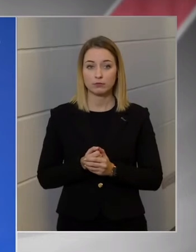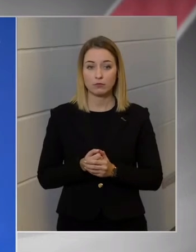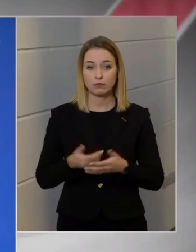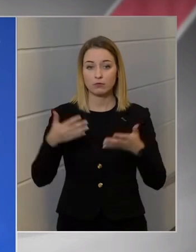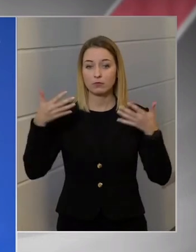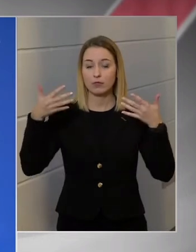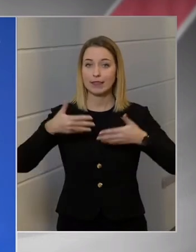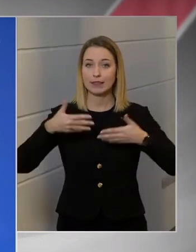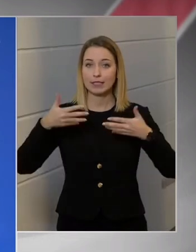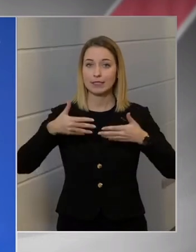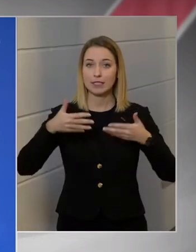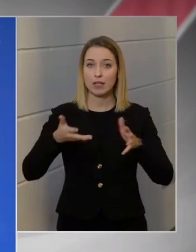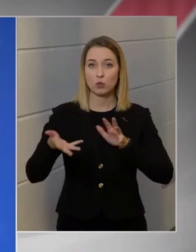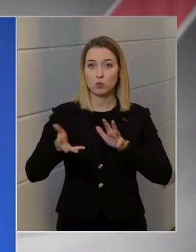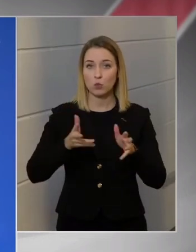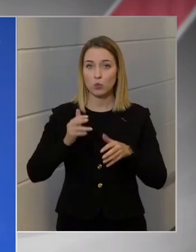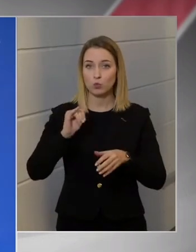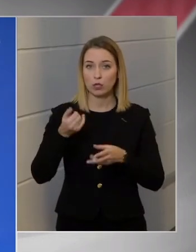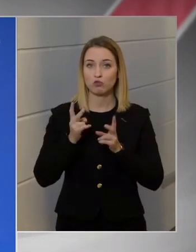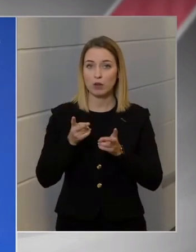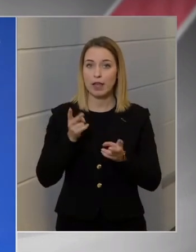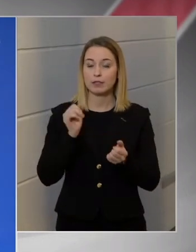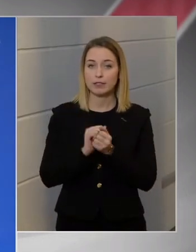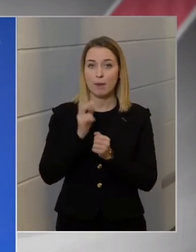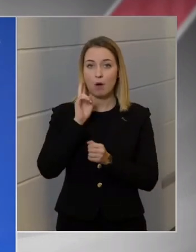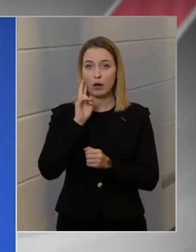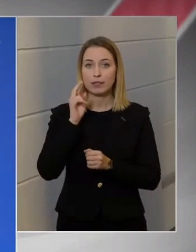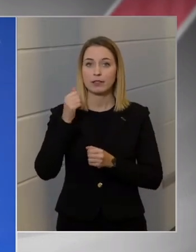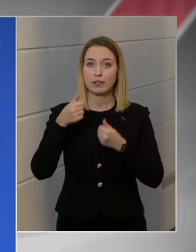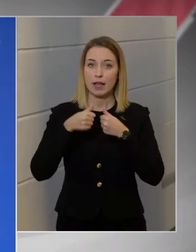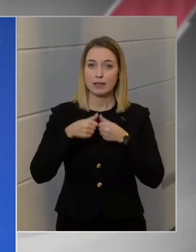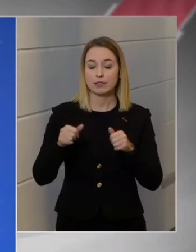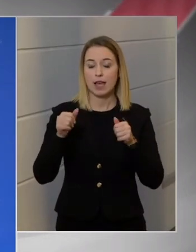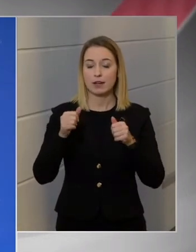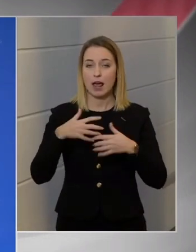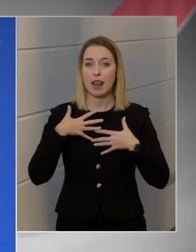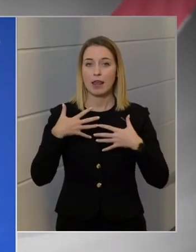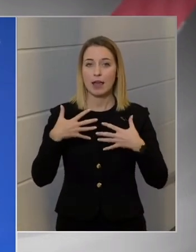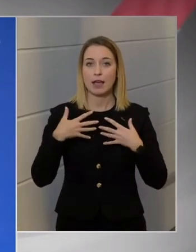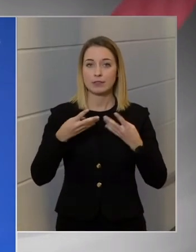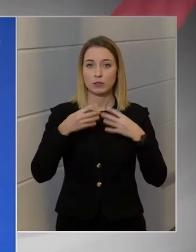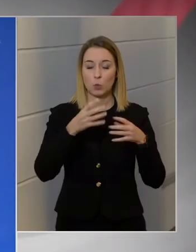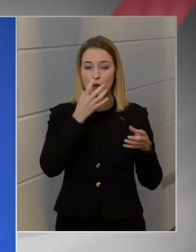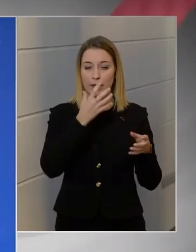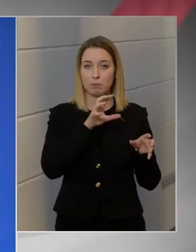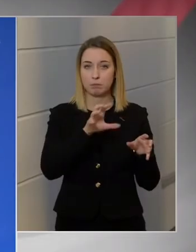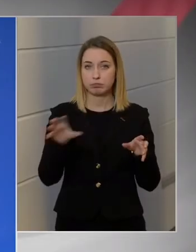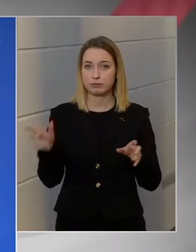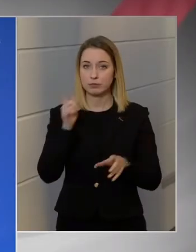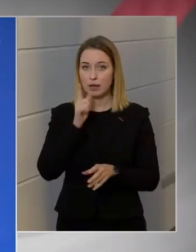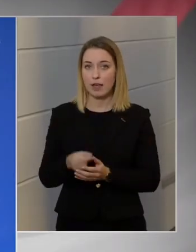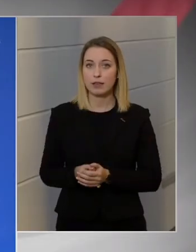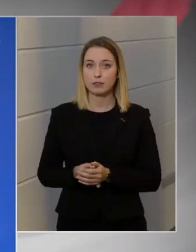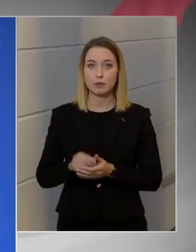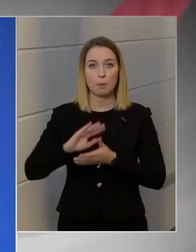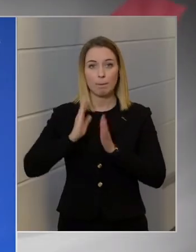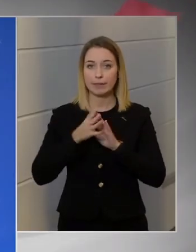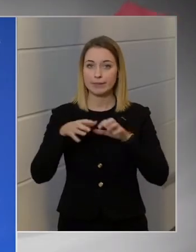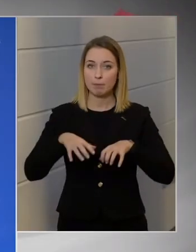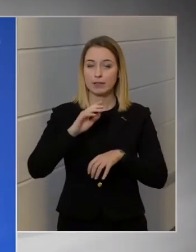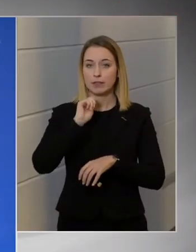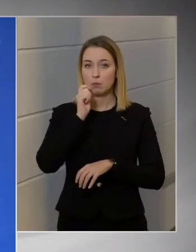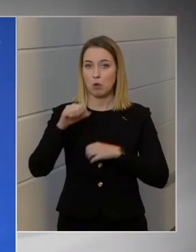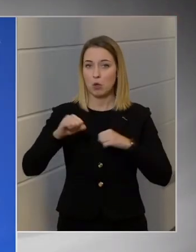hogy tízezer körül is lehet azoknak a száma, aki egy idejűleg lélegeztetőgépen lesznek. Tehát, hogy mindent megtett ennek érdekében a magyar